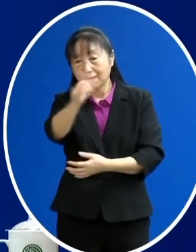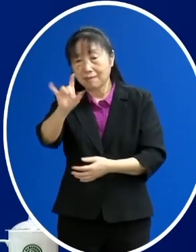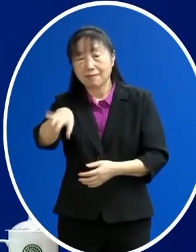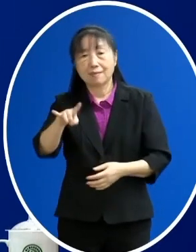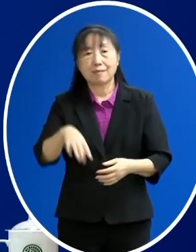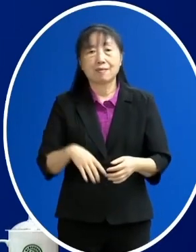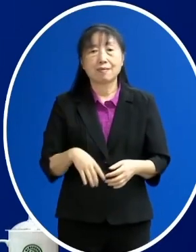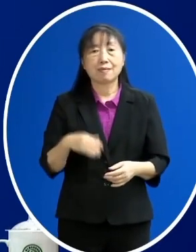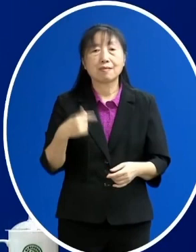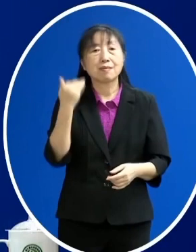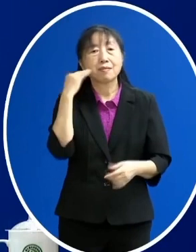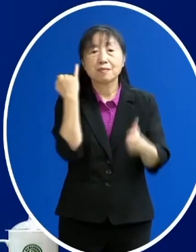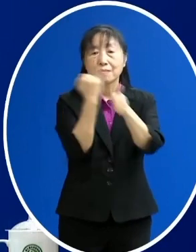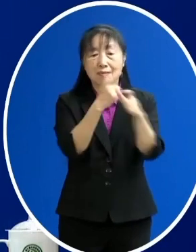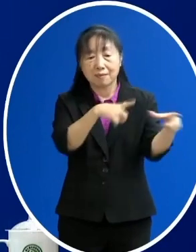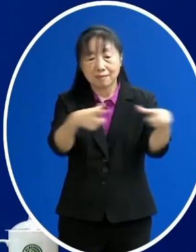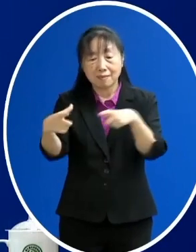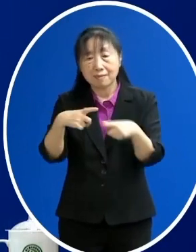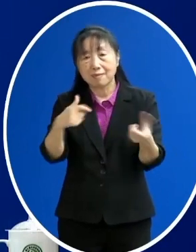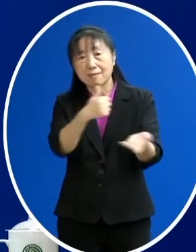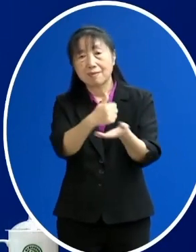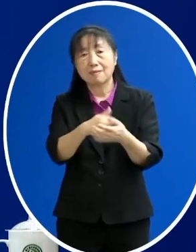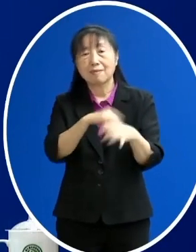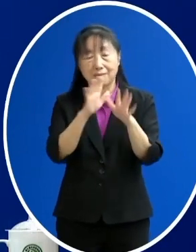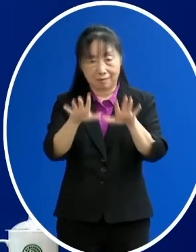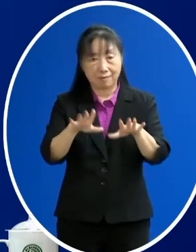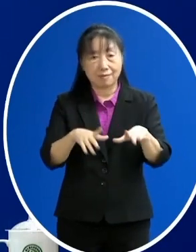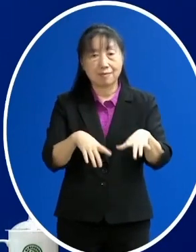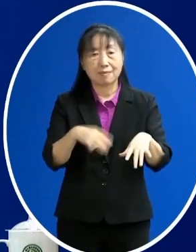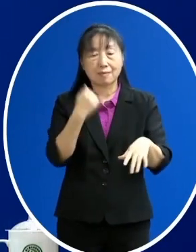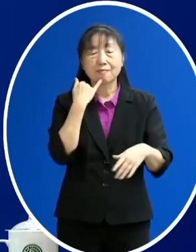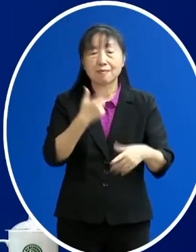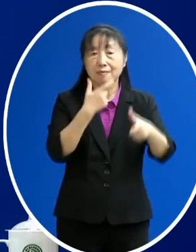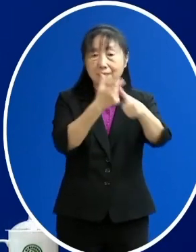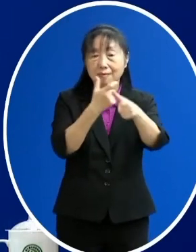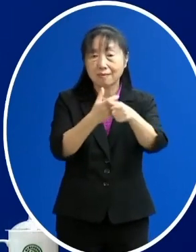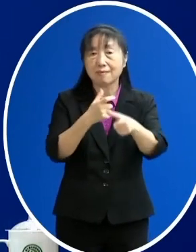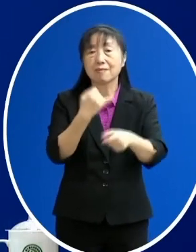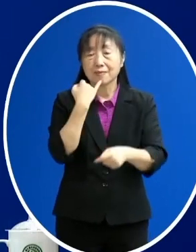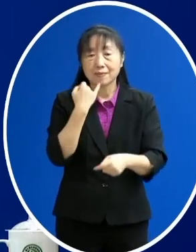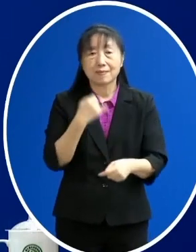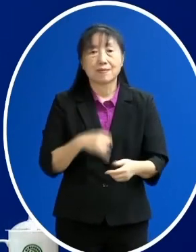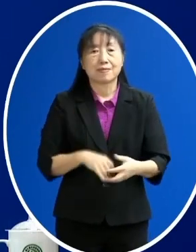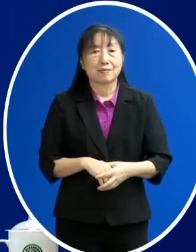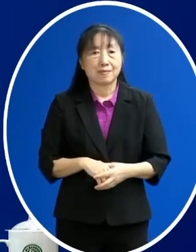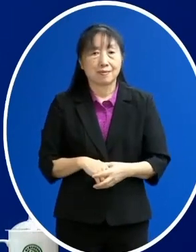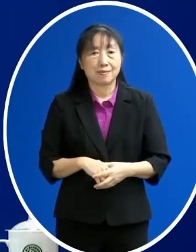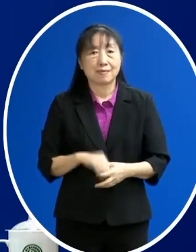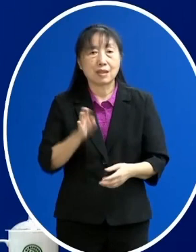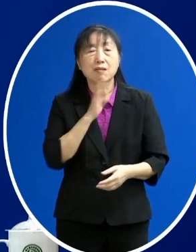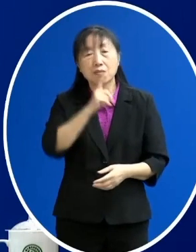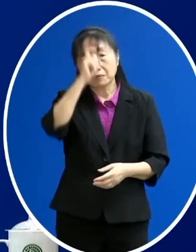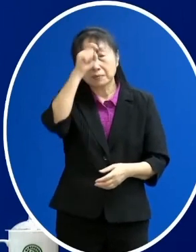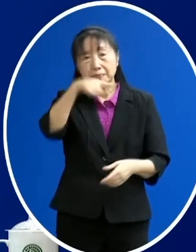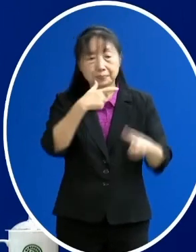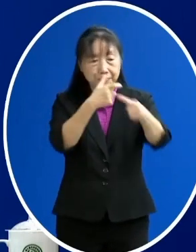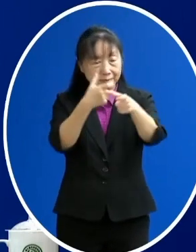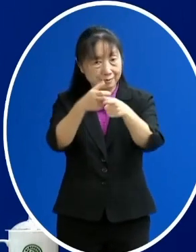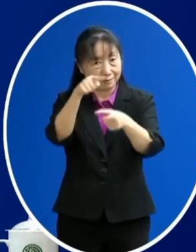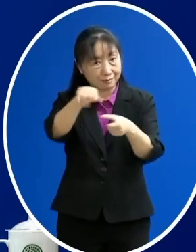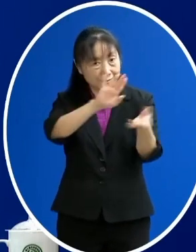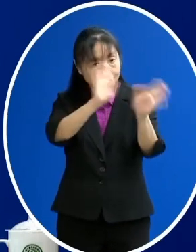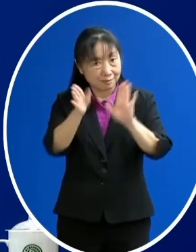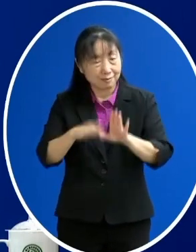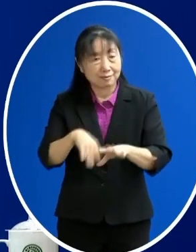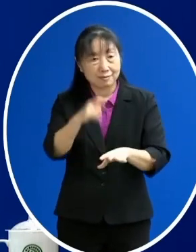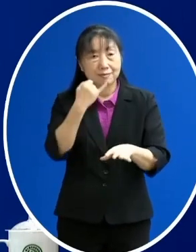的部分我們在這一波來開放就是足桌可以敬茶敬酒不過還是希望大家在這個足桌敬茶敬酒的時候能